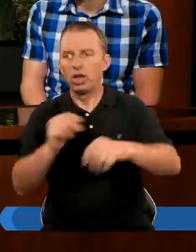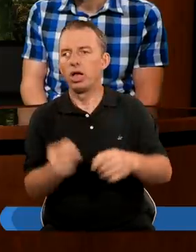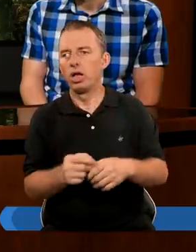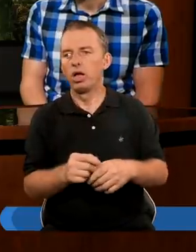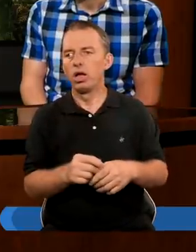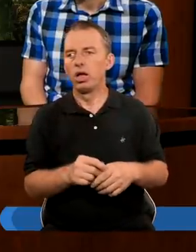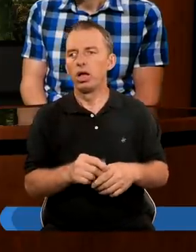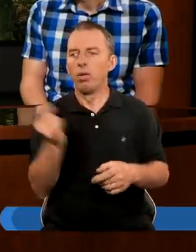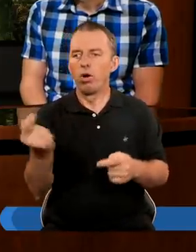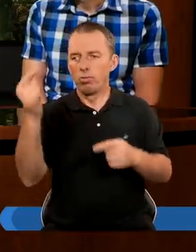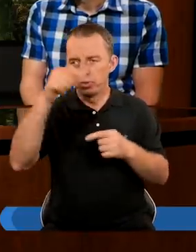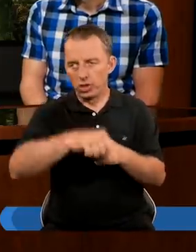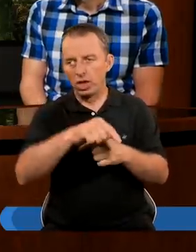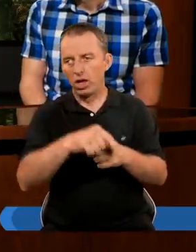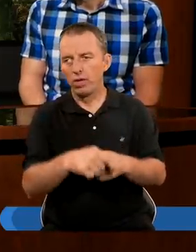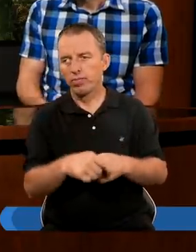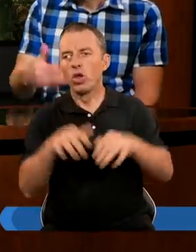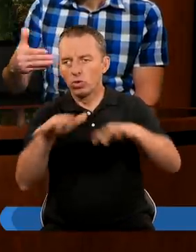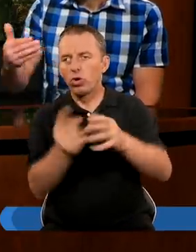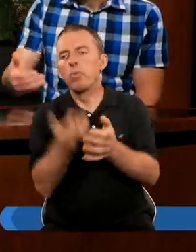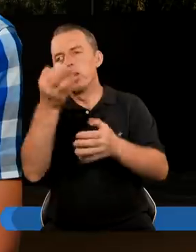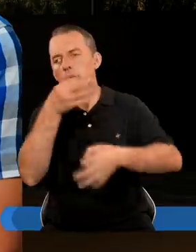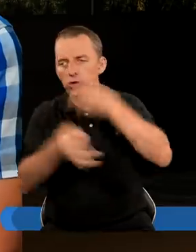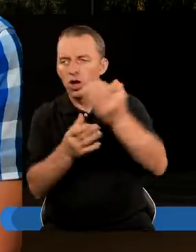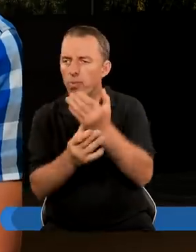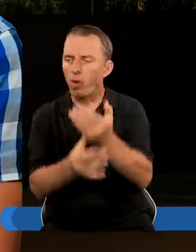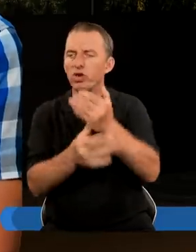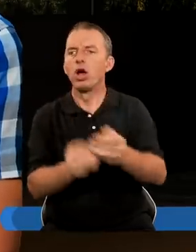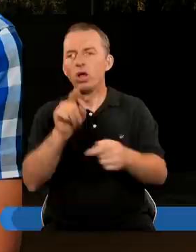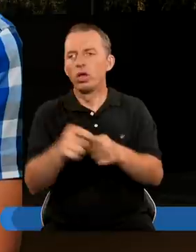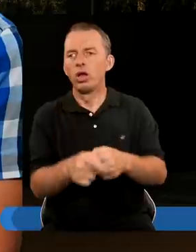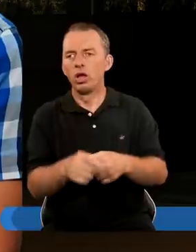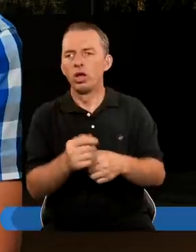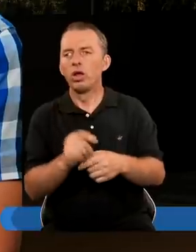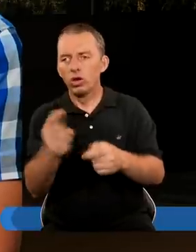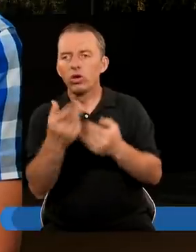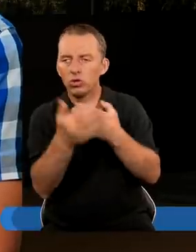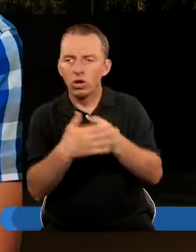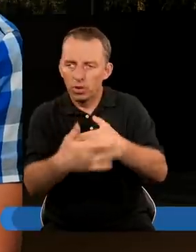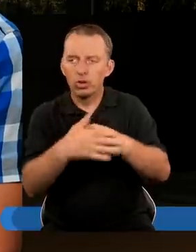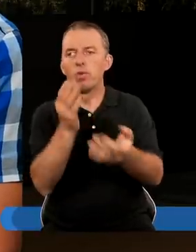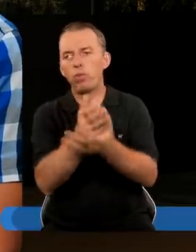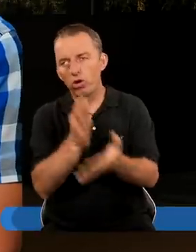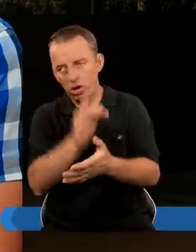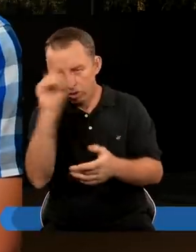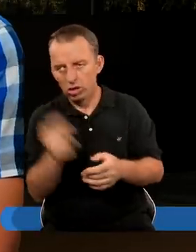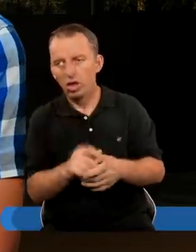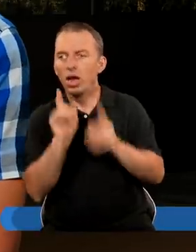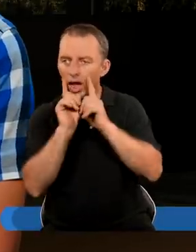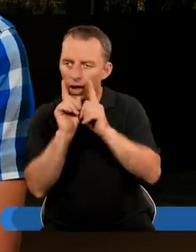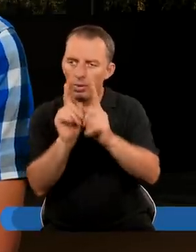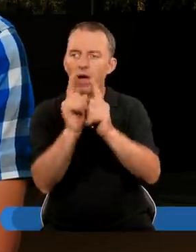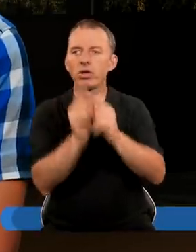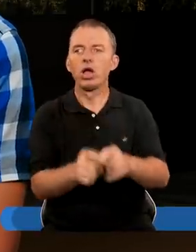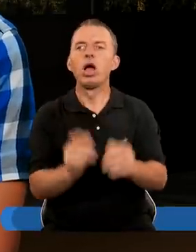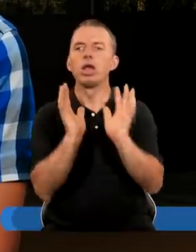godziny Bo przyjdę Dużo takich przypowieści Aby kochać swego bliźniego Aby pomagać ludziom